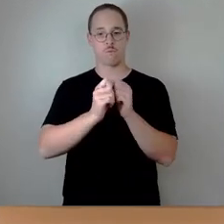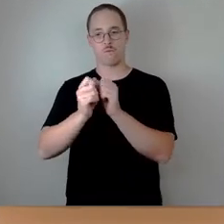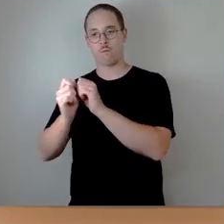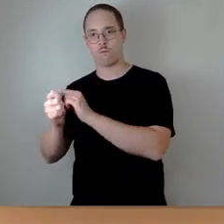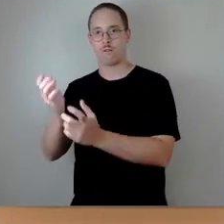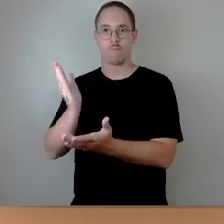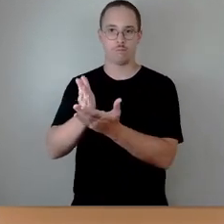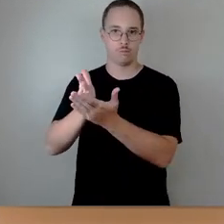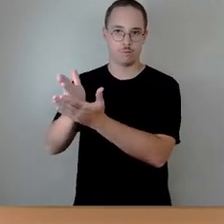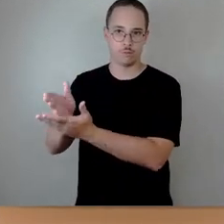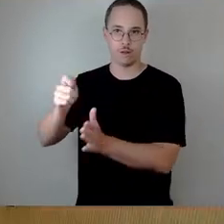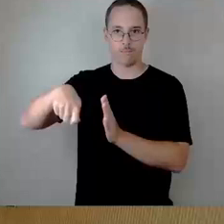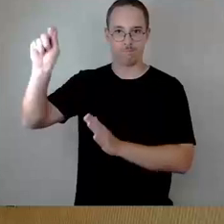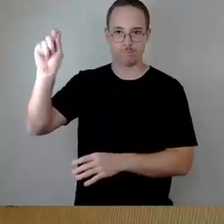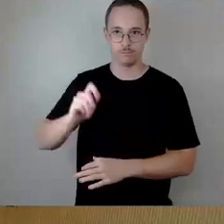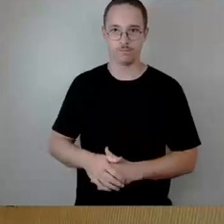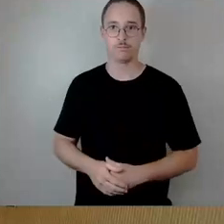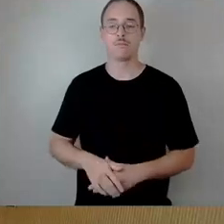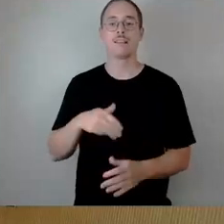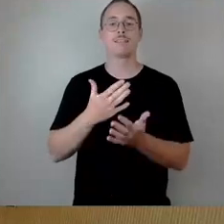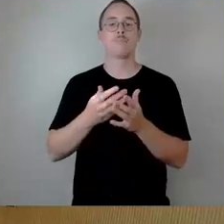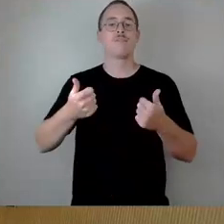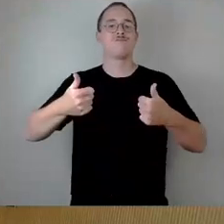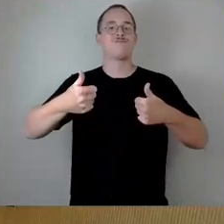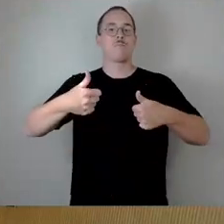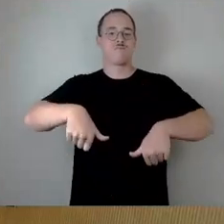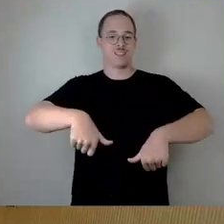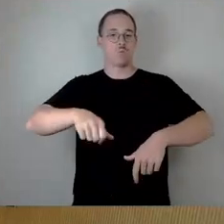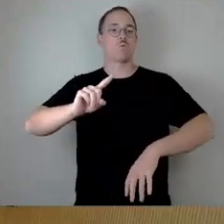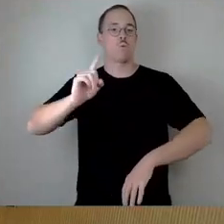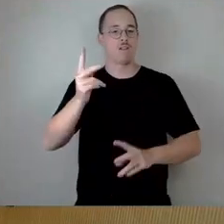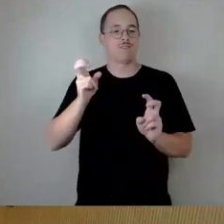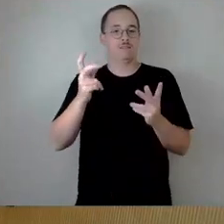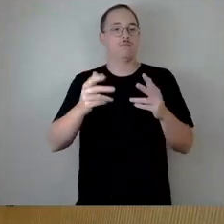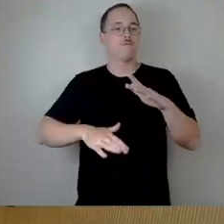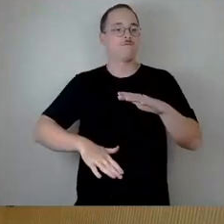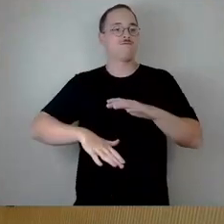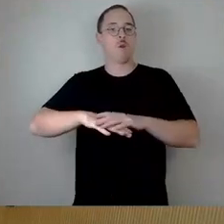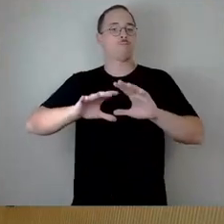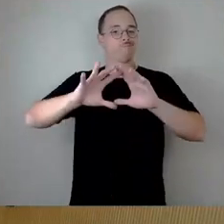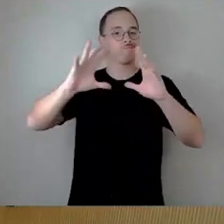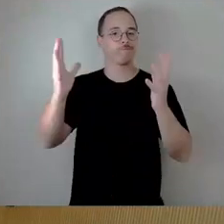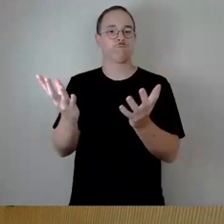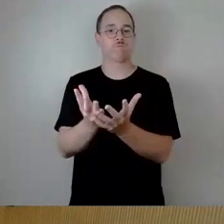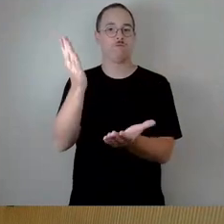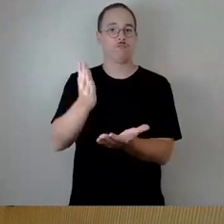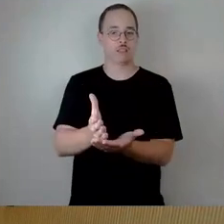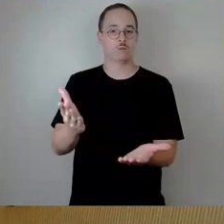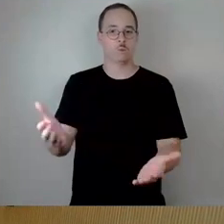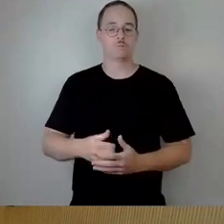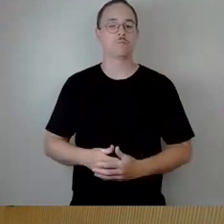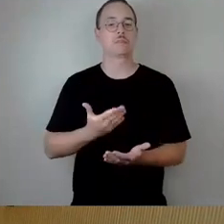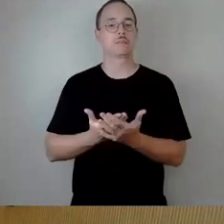dass wir den Reigen der Verpflichtung noch einmal kompletieren. Und insoweit darf ich vielleicht mal